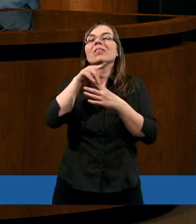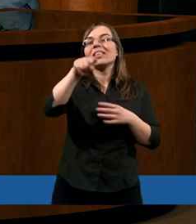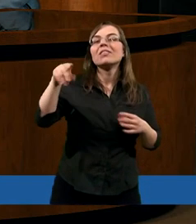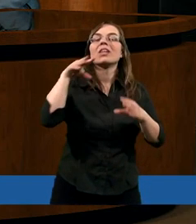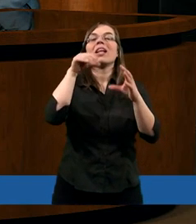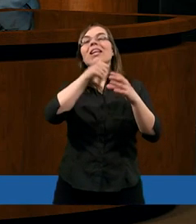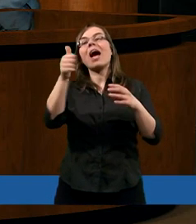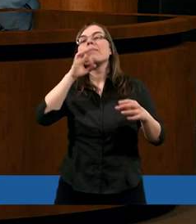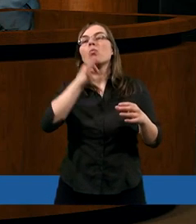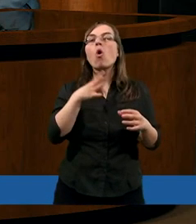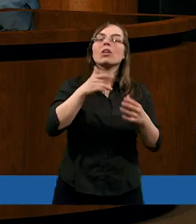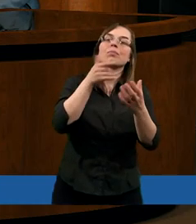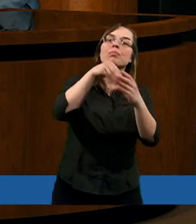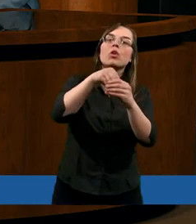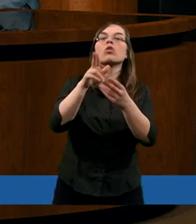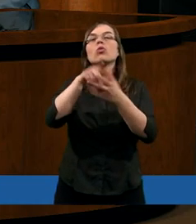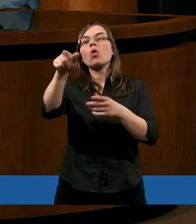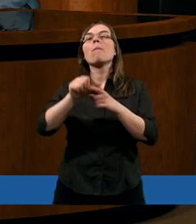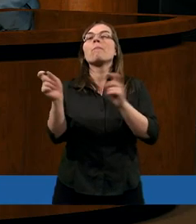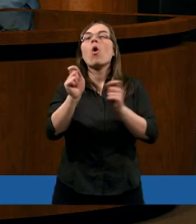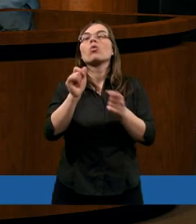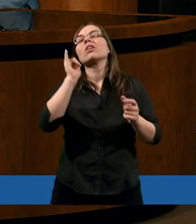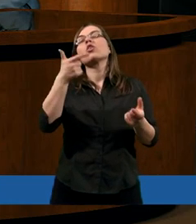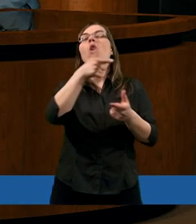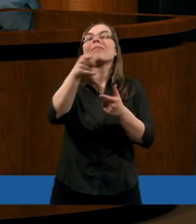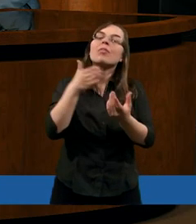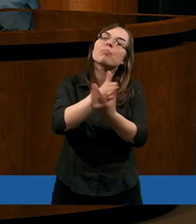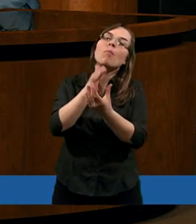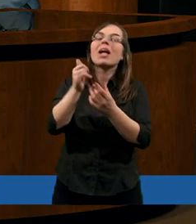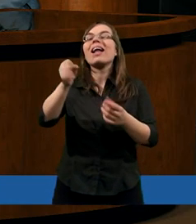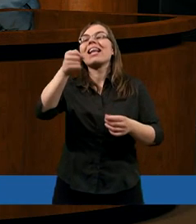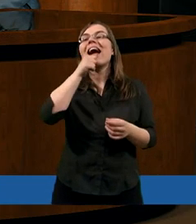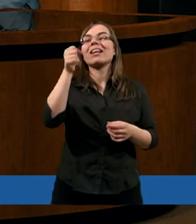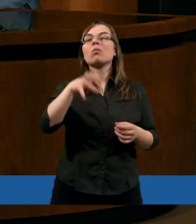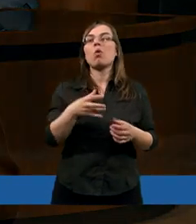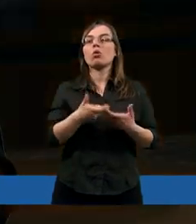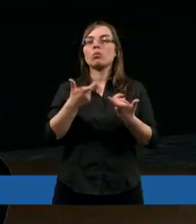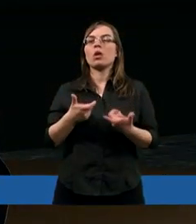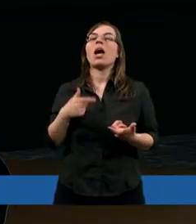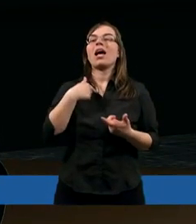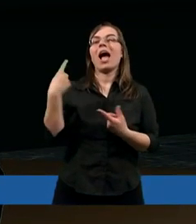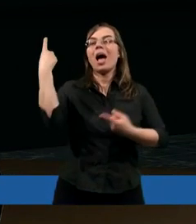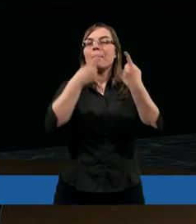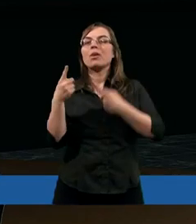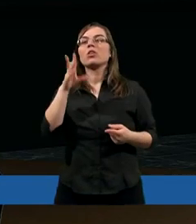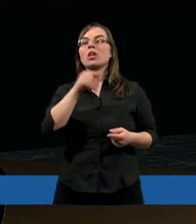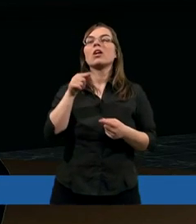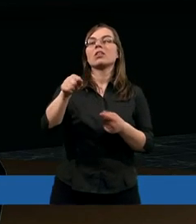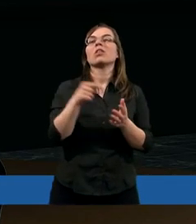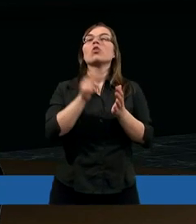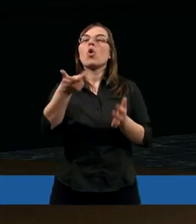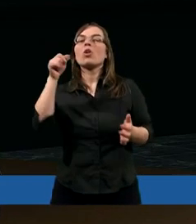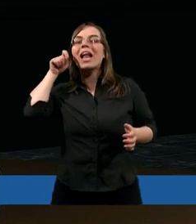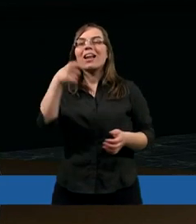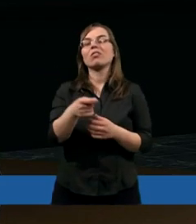nazwanych młodszymi, tych, którzy są Tobie poruczeni w Twojej służbie jako starszego zboru? Ja myślę, że i to się